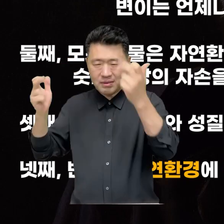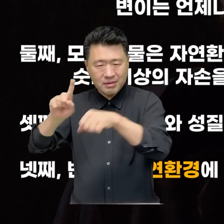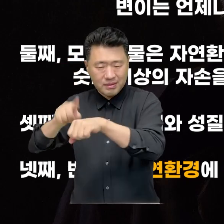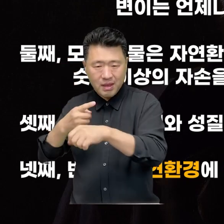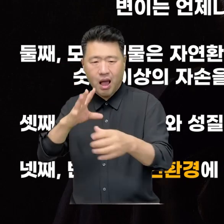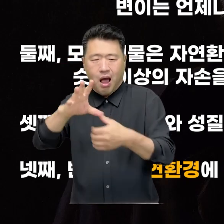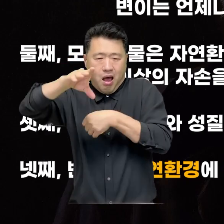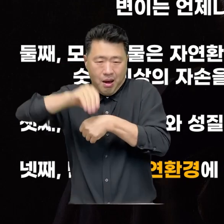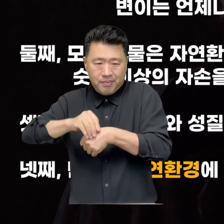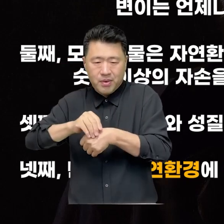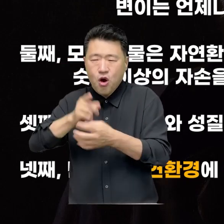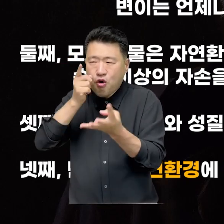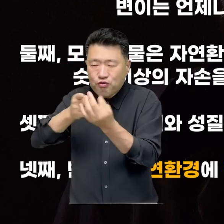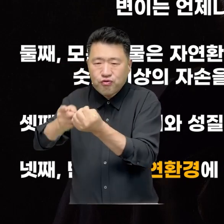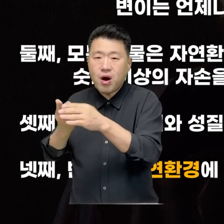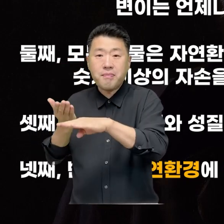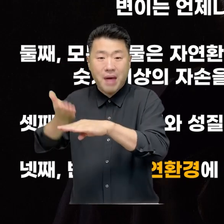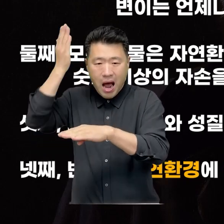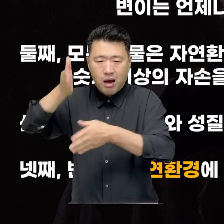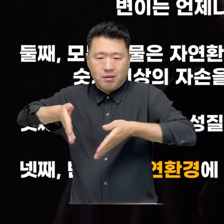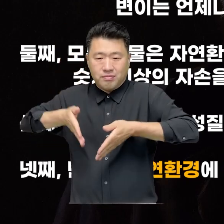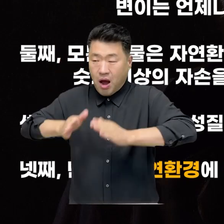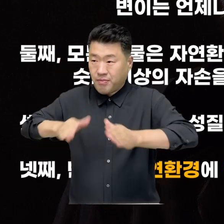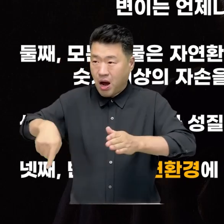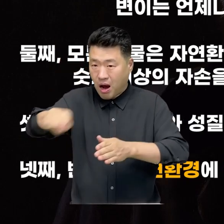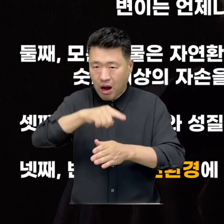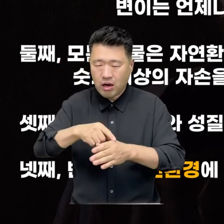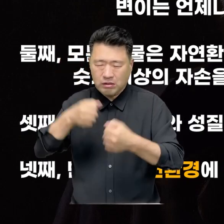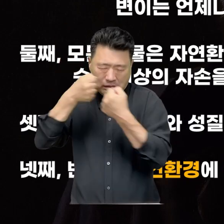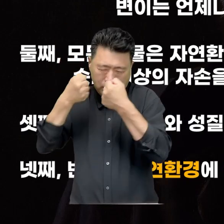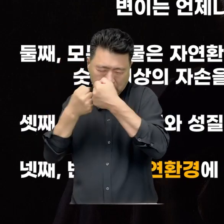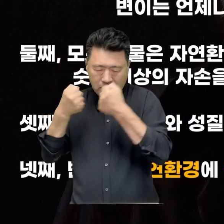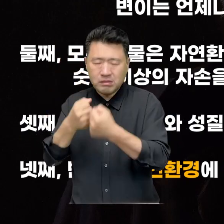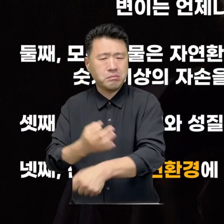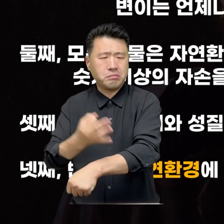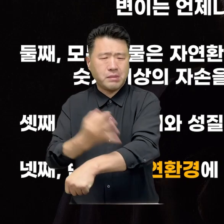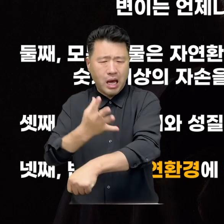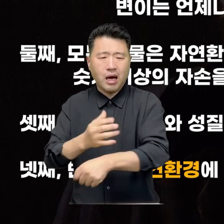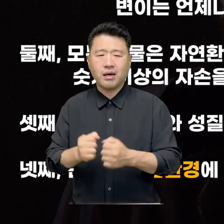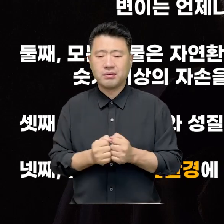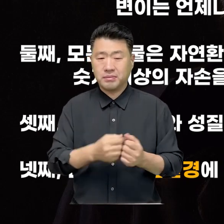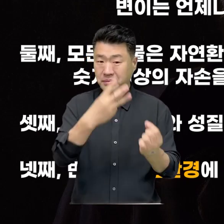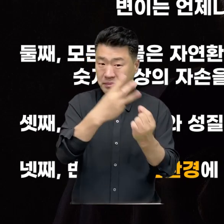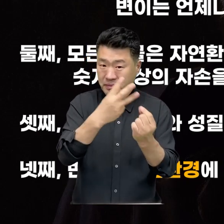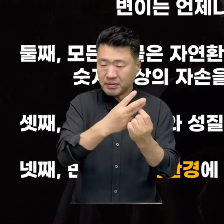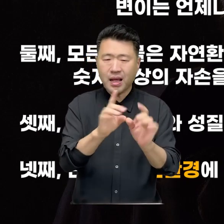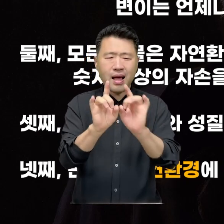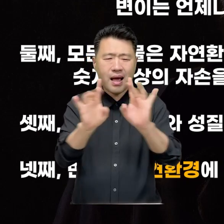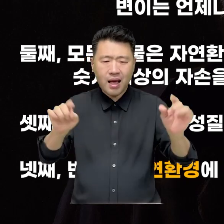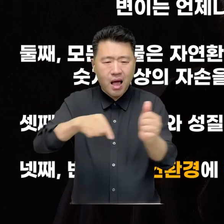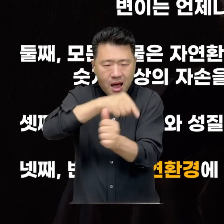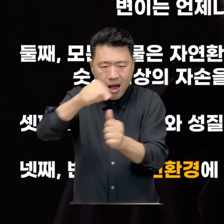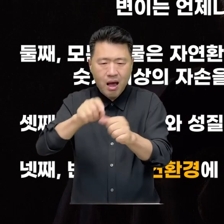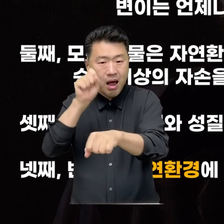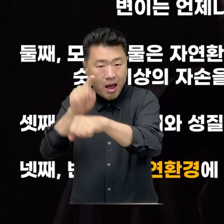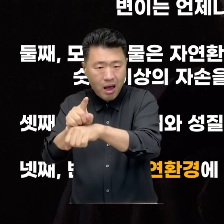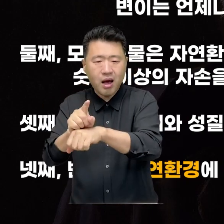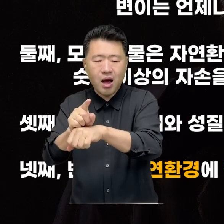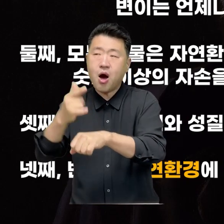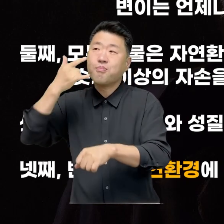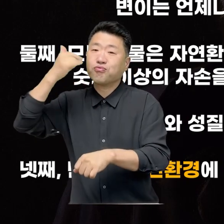생물은 자연환경이 수용할 수 있는 숫자 이상의 자손을 낳기에 종 내에서 생존투쟁이 불가피하다. 셋째,